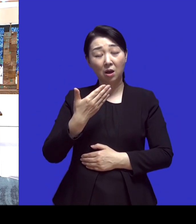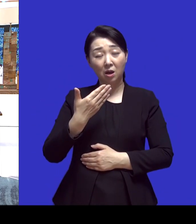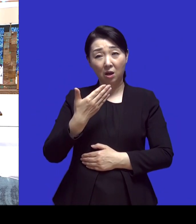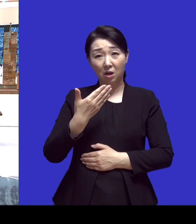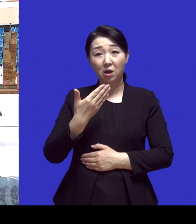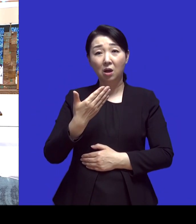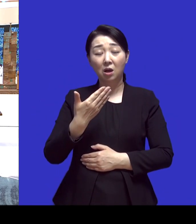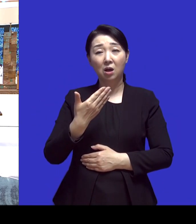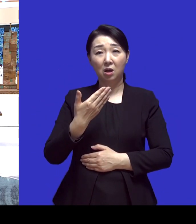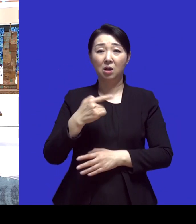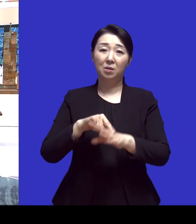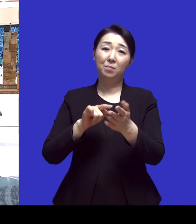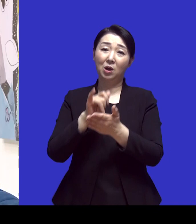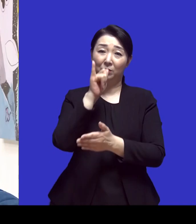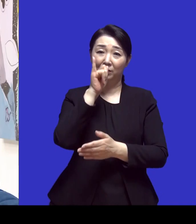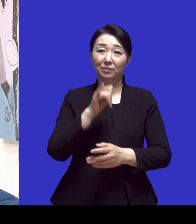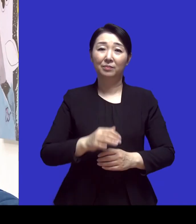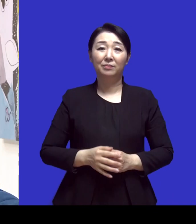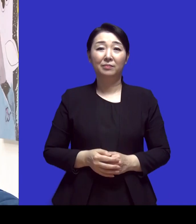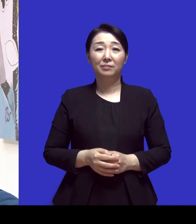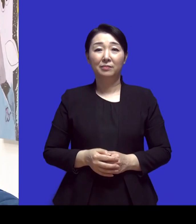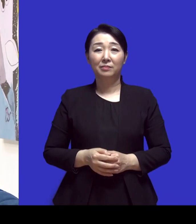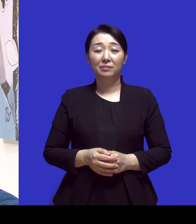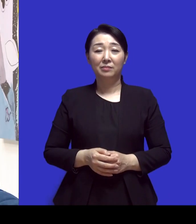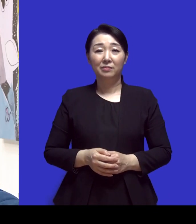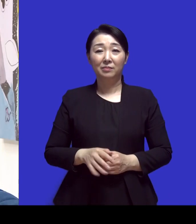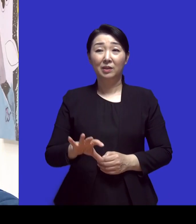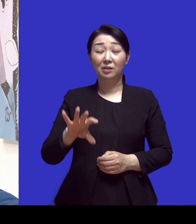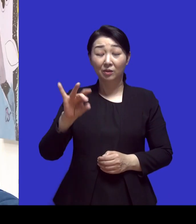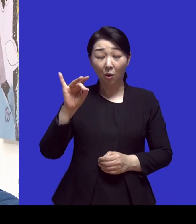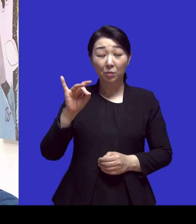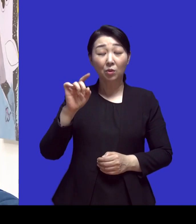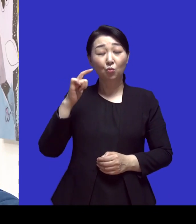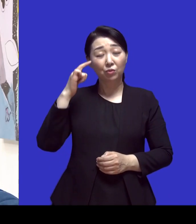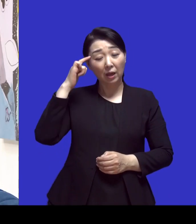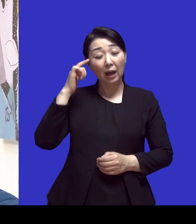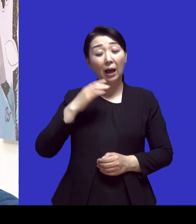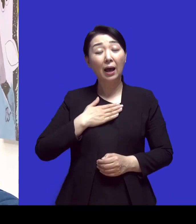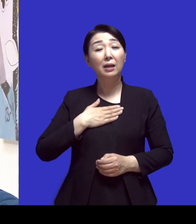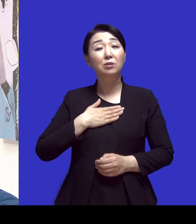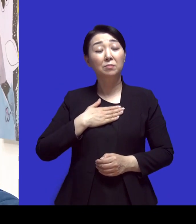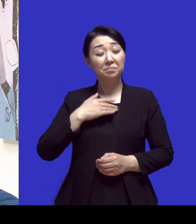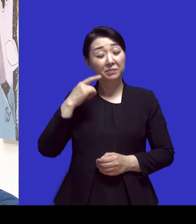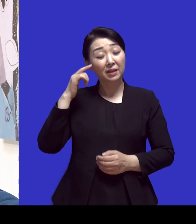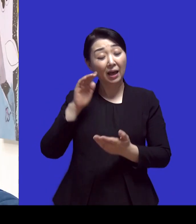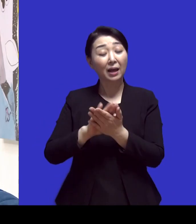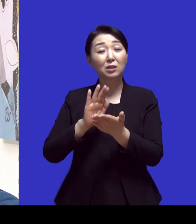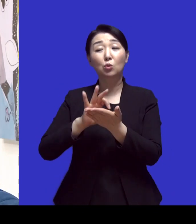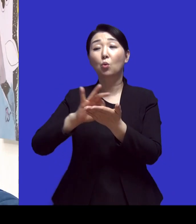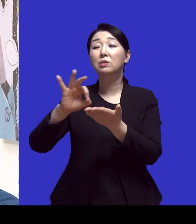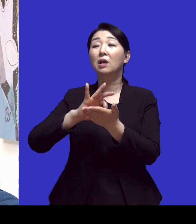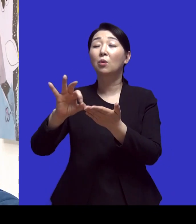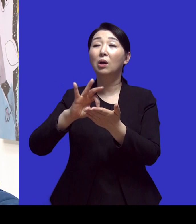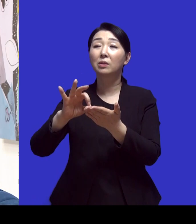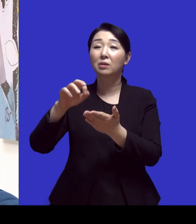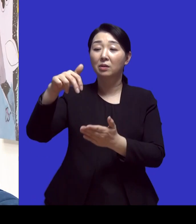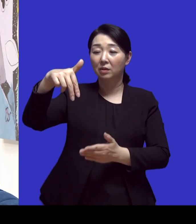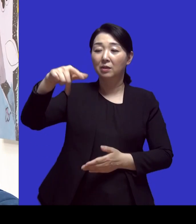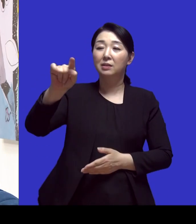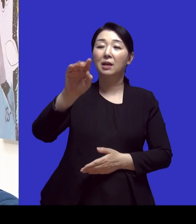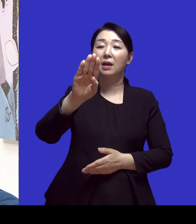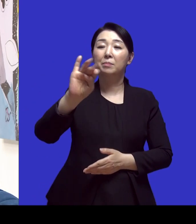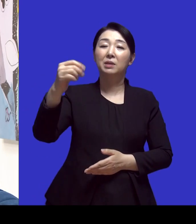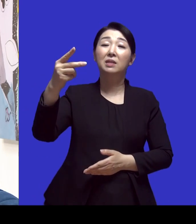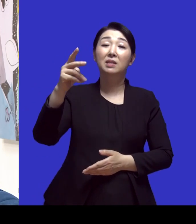있었던 것 같아요 네 그래서 처음에도 자비량 성교로 나갔는데 5년이 지났을 때 하나님께서 이제